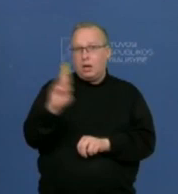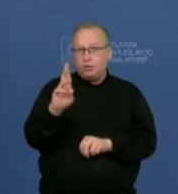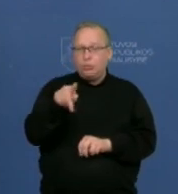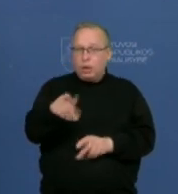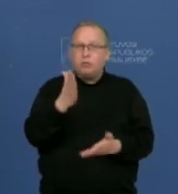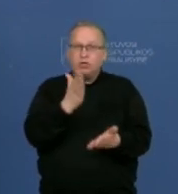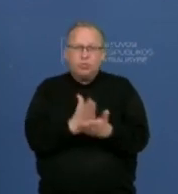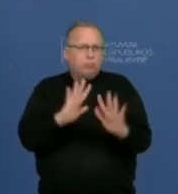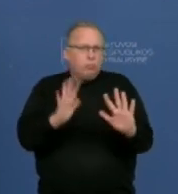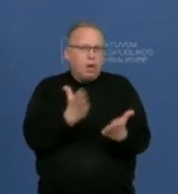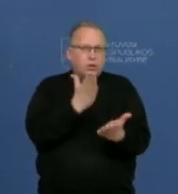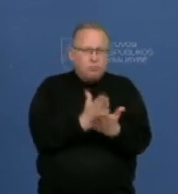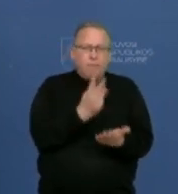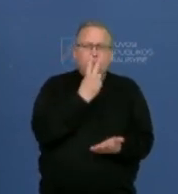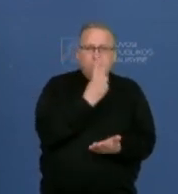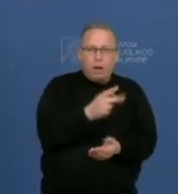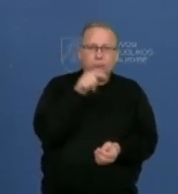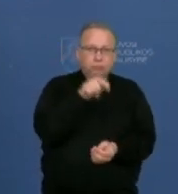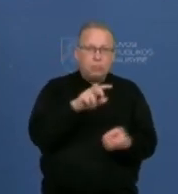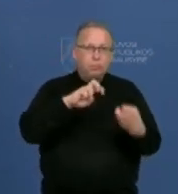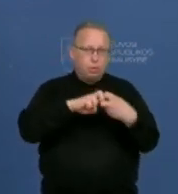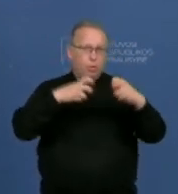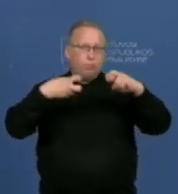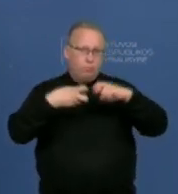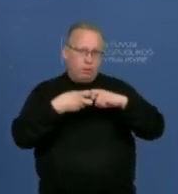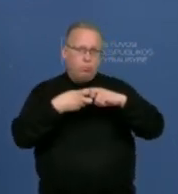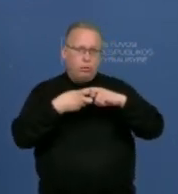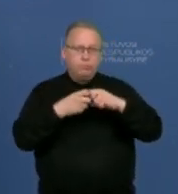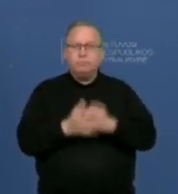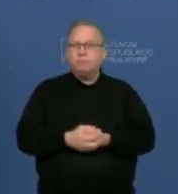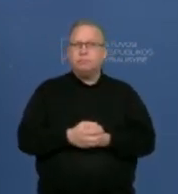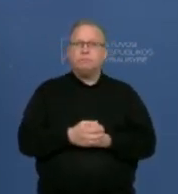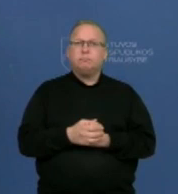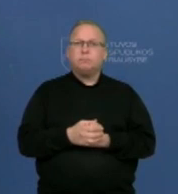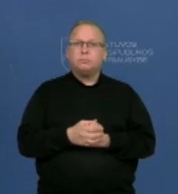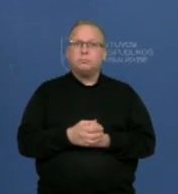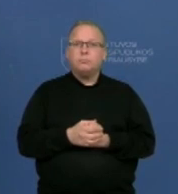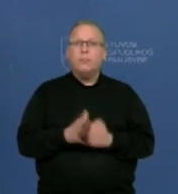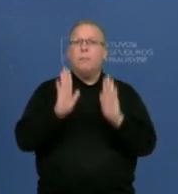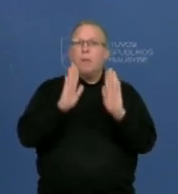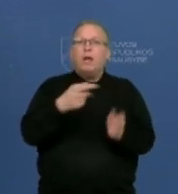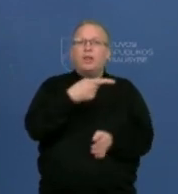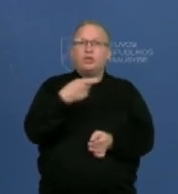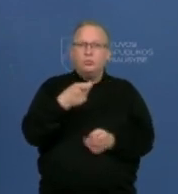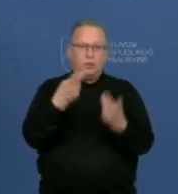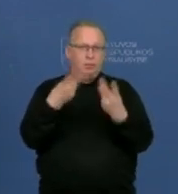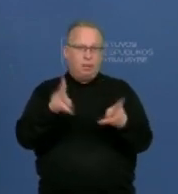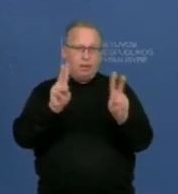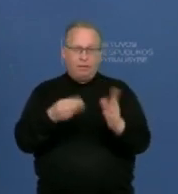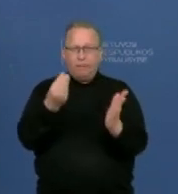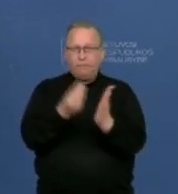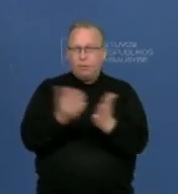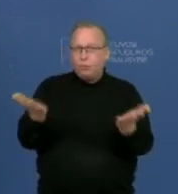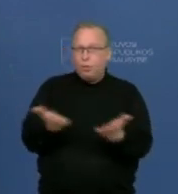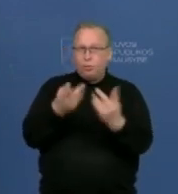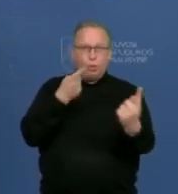jeigu rodo tai, ką? Ar išvelgite tame problemą dėl tų šimtukų? Pagal šimtukus turbūt nereikėtų vertinti.